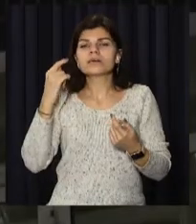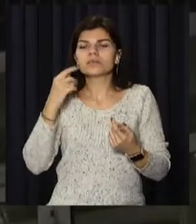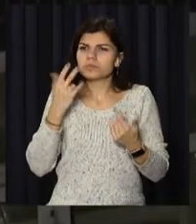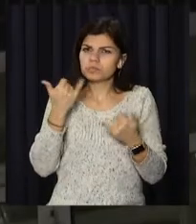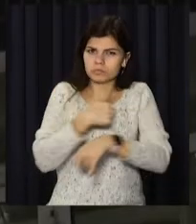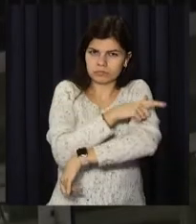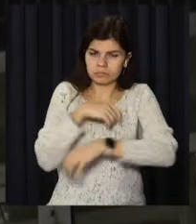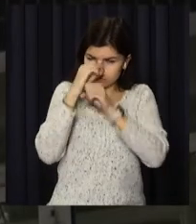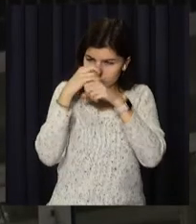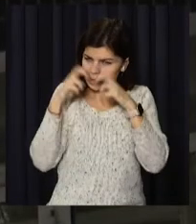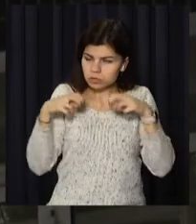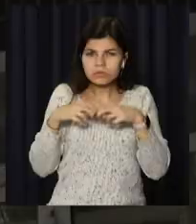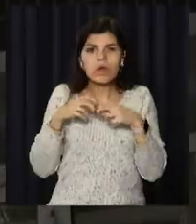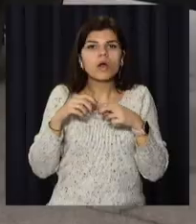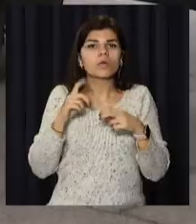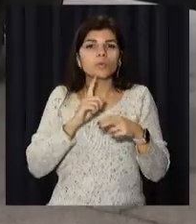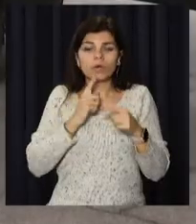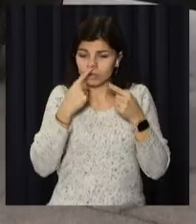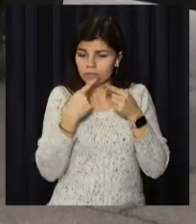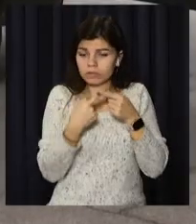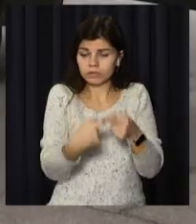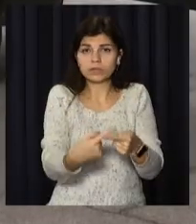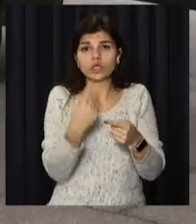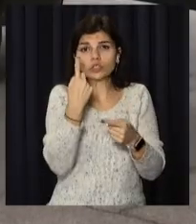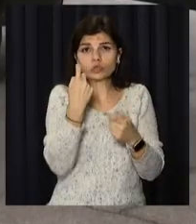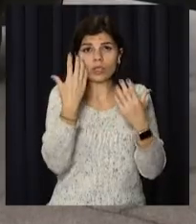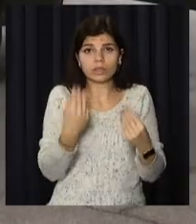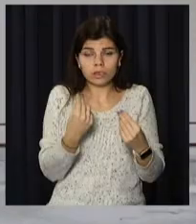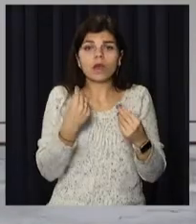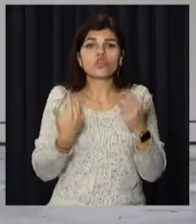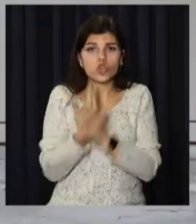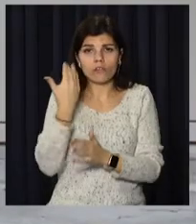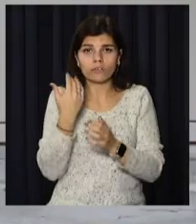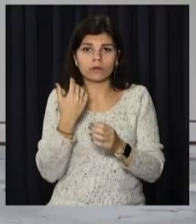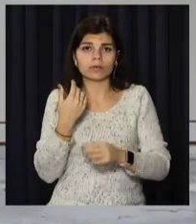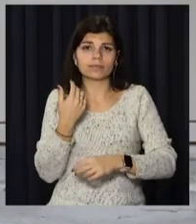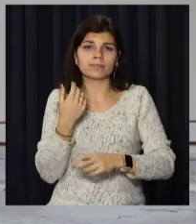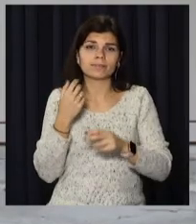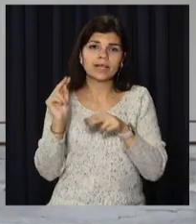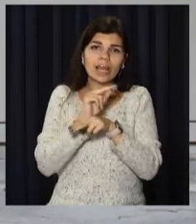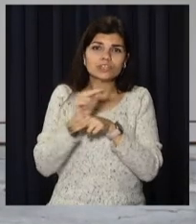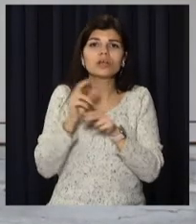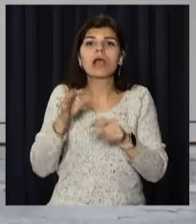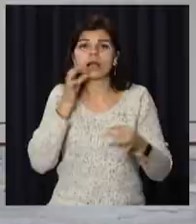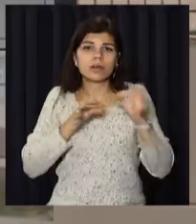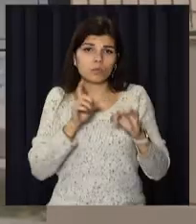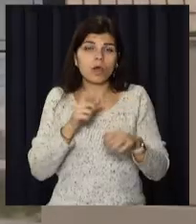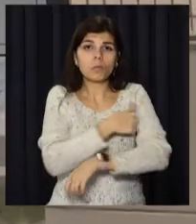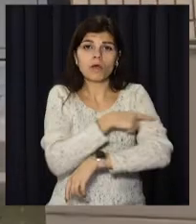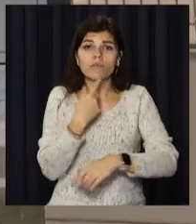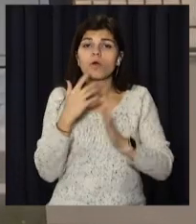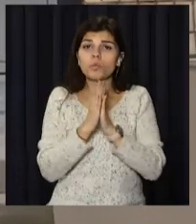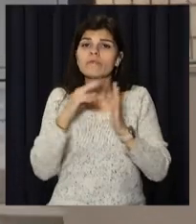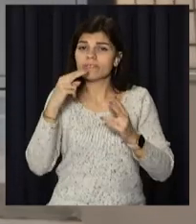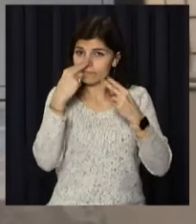вакцини зазначають, у найближчі 100 днів виготовлять нові ліки для боротьби з новою загрозою. Медики закликають звертати увагу на